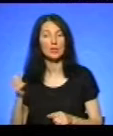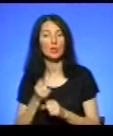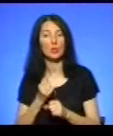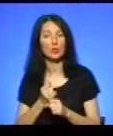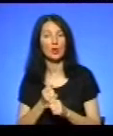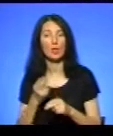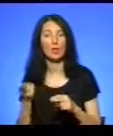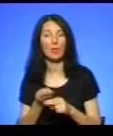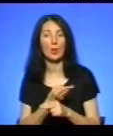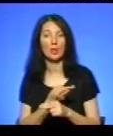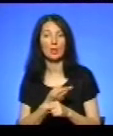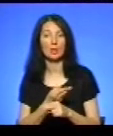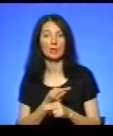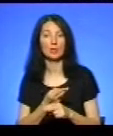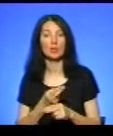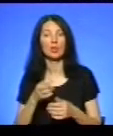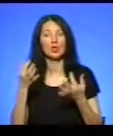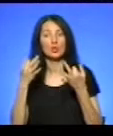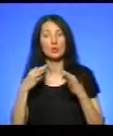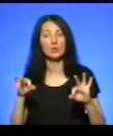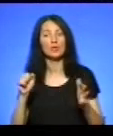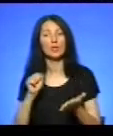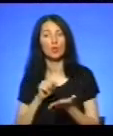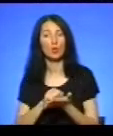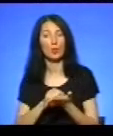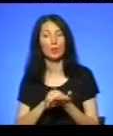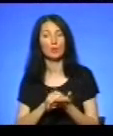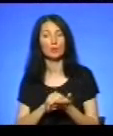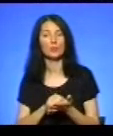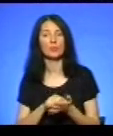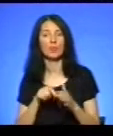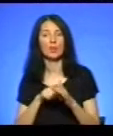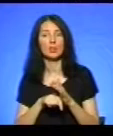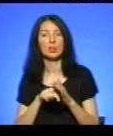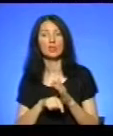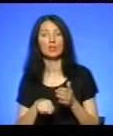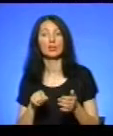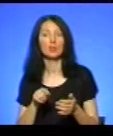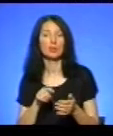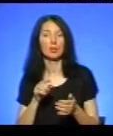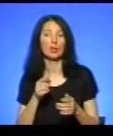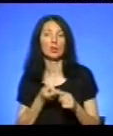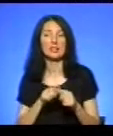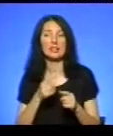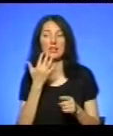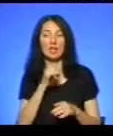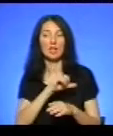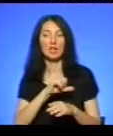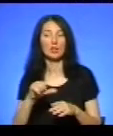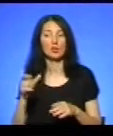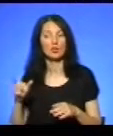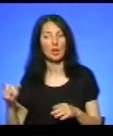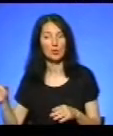без дозвільних документів. Вказані іноземці були доставлені в Державну